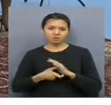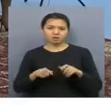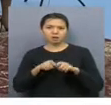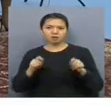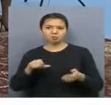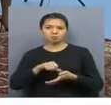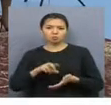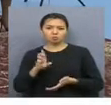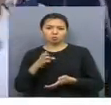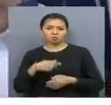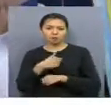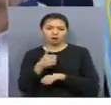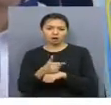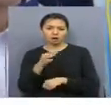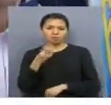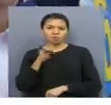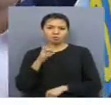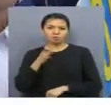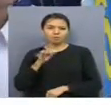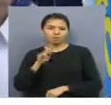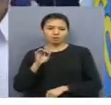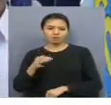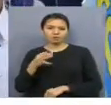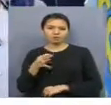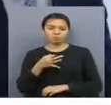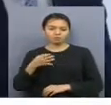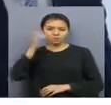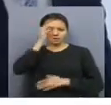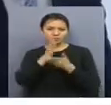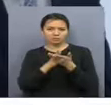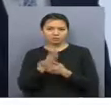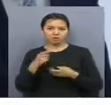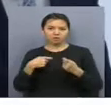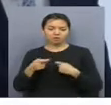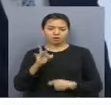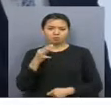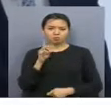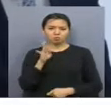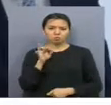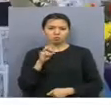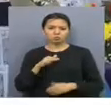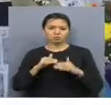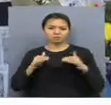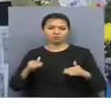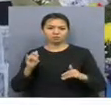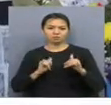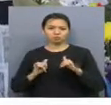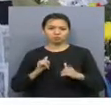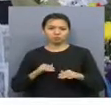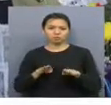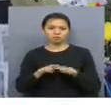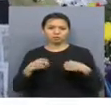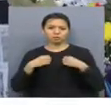ғатысқан Борабай ауданының әкімі әсетмізді баевпен оқыстық білім басқармасының башысы талға джүнісіп, оқушылар мен сұтаздарды осынал